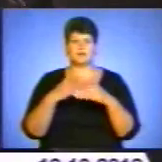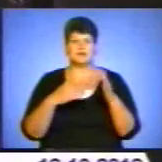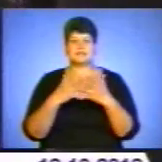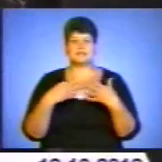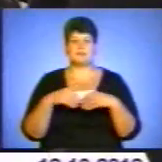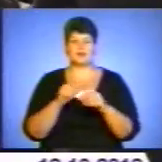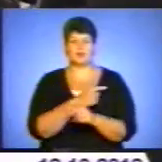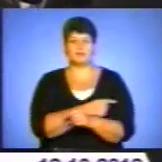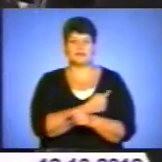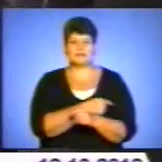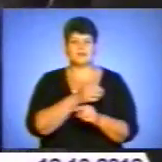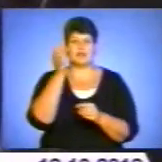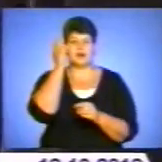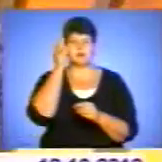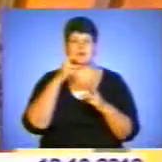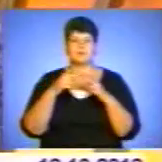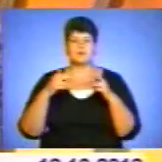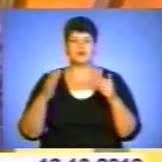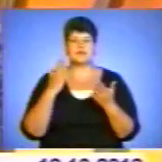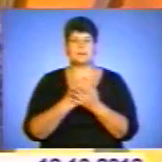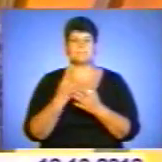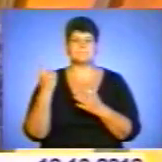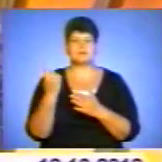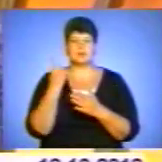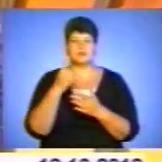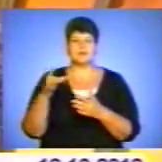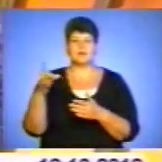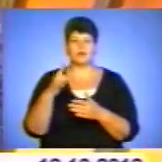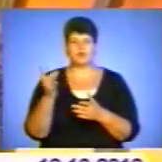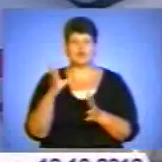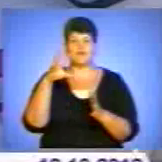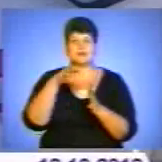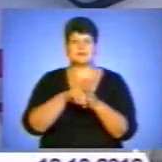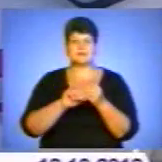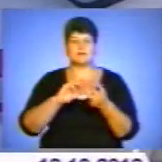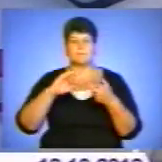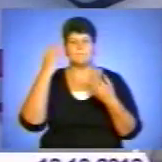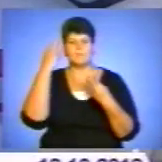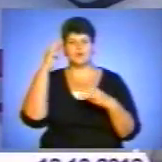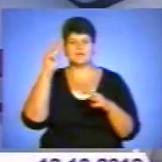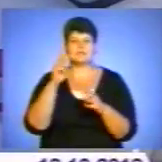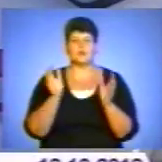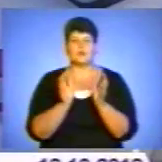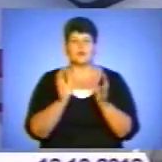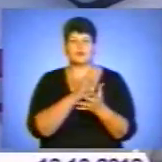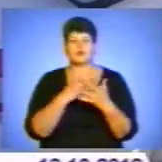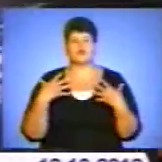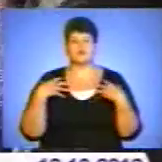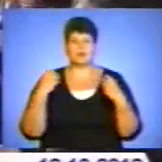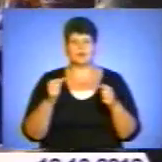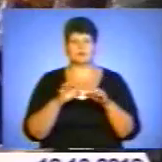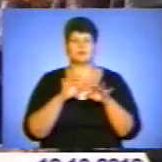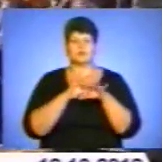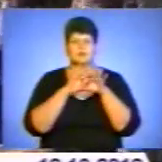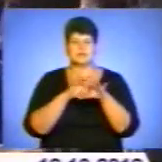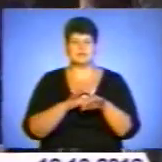медицини. Нагадуємо, Дніпропетровщина є пілотним регіоном України в реалізації проєкту модернізації охорони здоров'я, що проходить в рамках